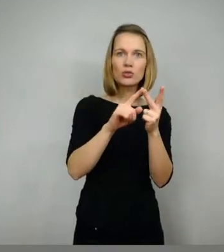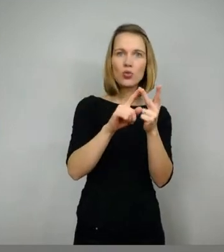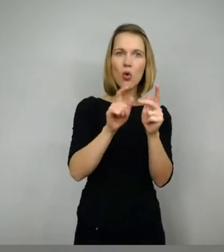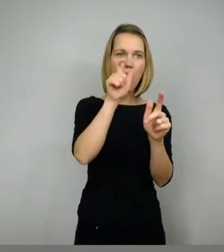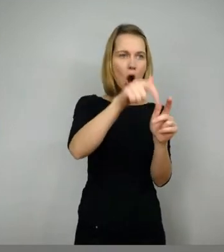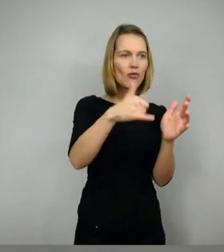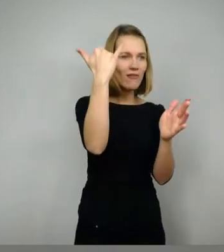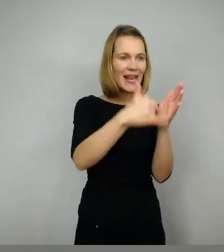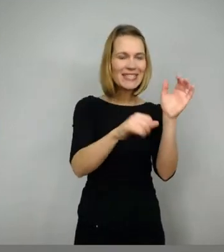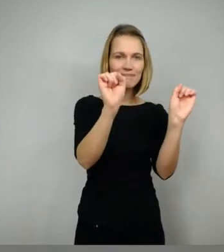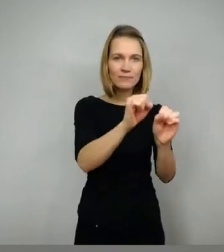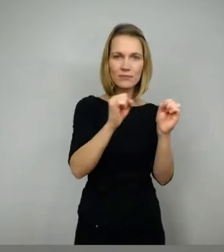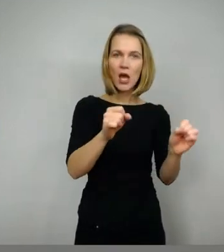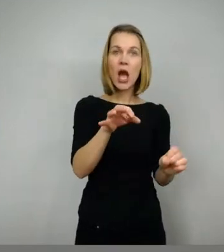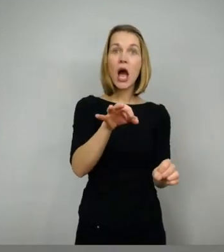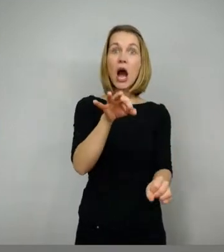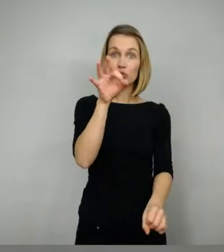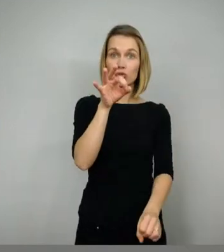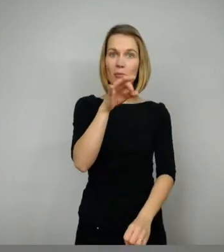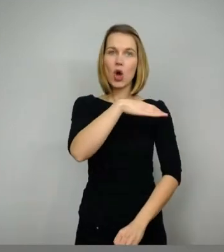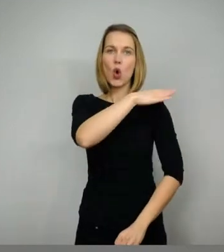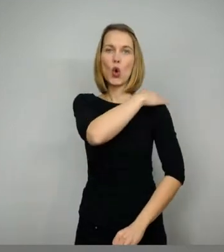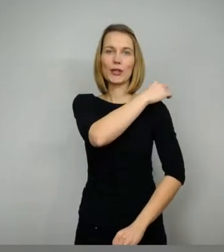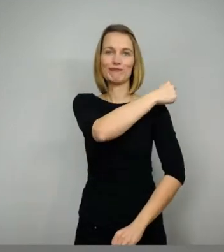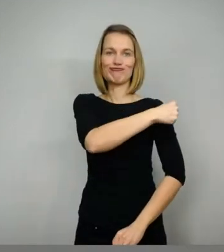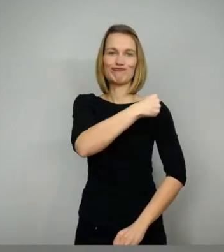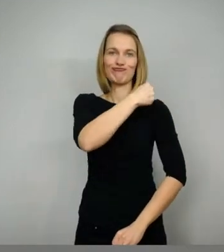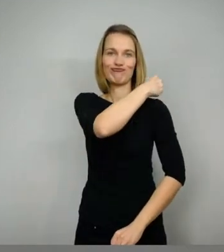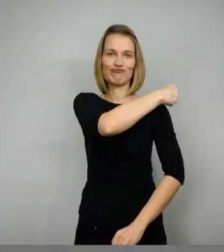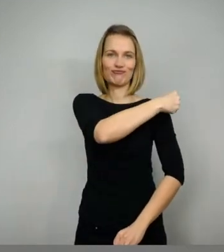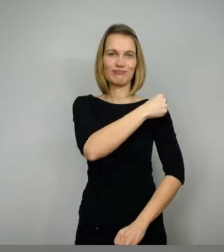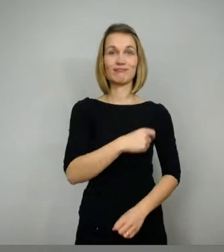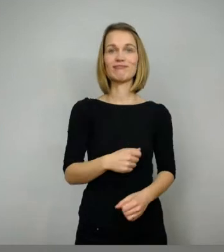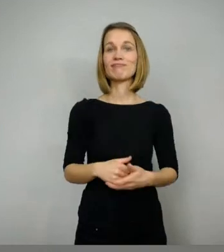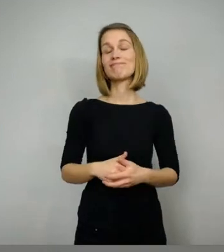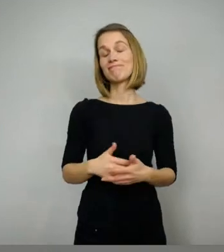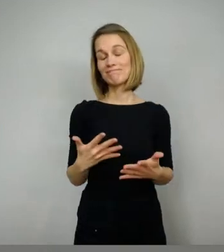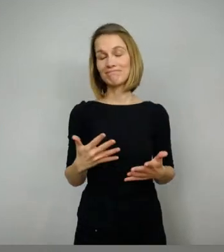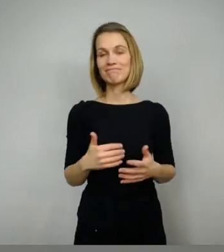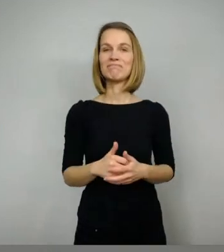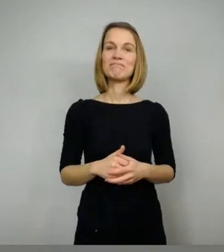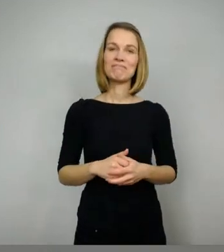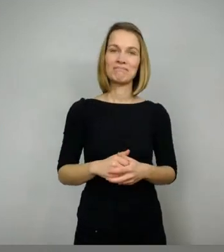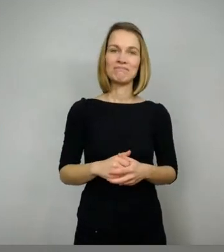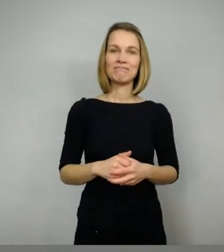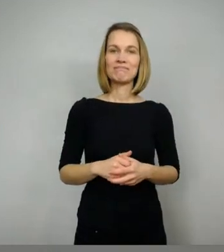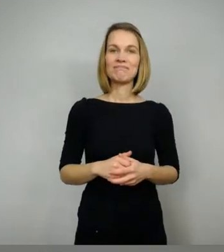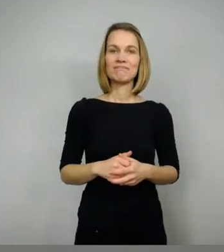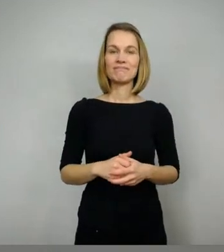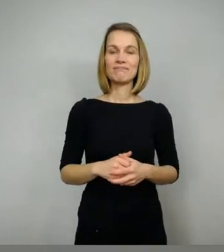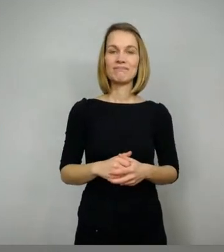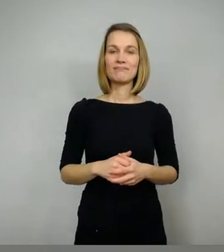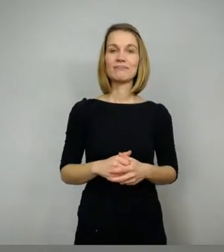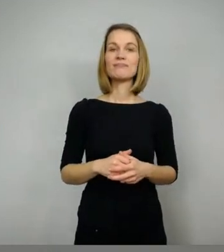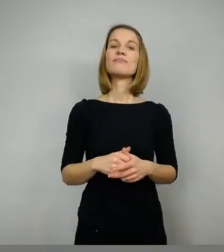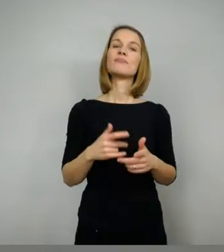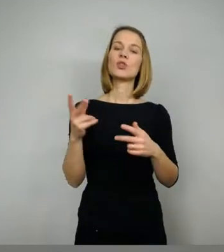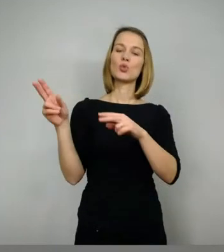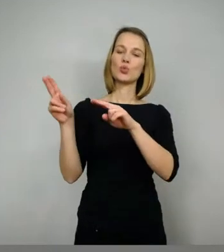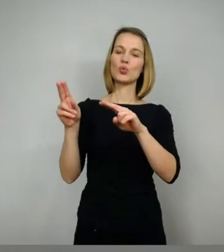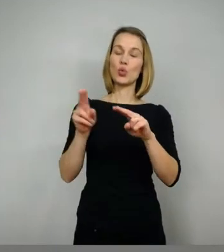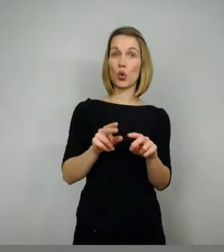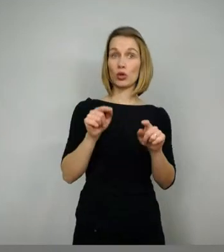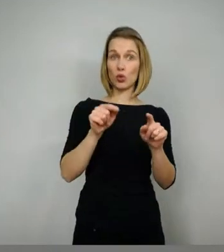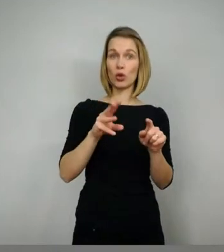diese eine Stelle am Rücken eben. Von der jetzt erstmal noch niemand weiß. Gott sei Dank. Kommen wir aber zurück zum Wormser Hof. Ihr erinnert euch,